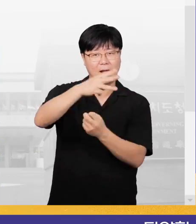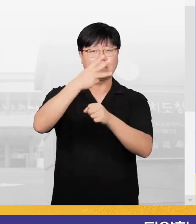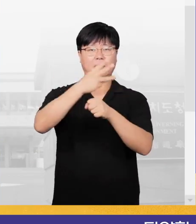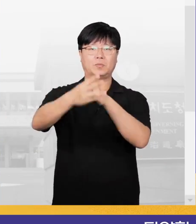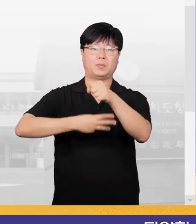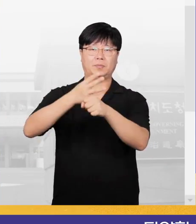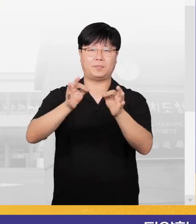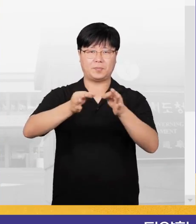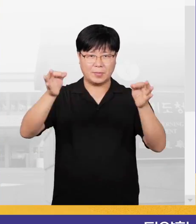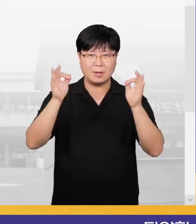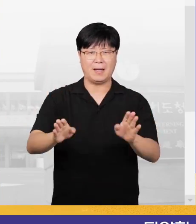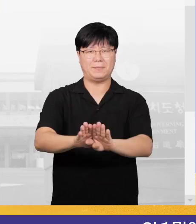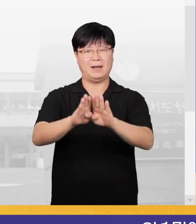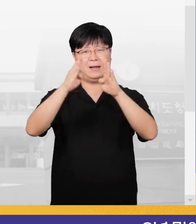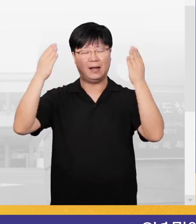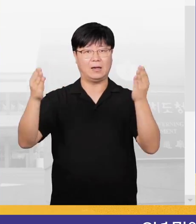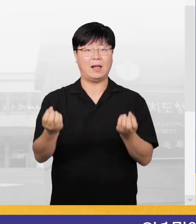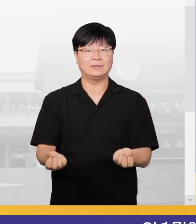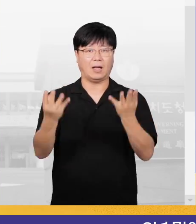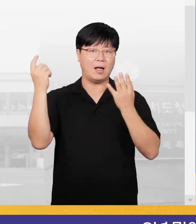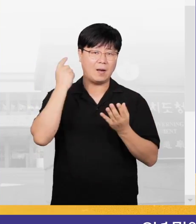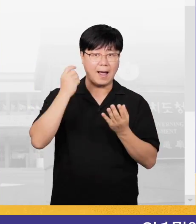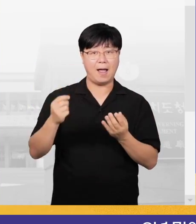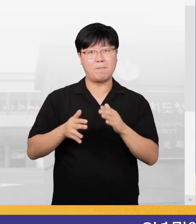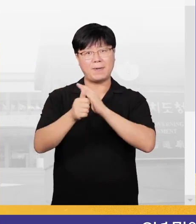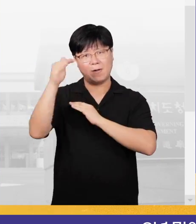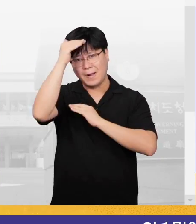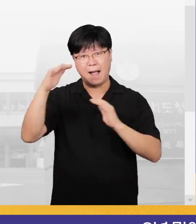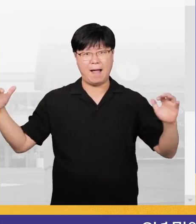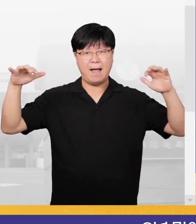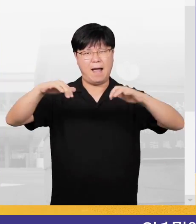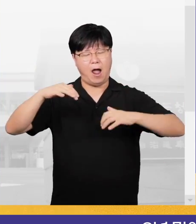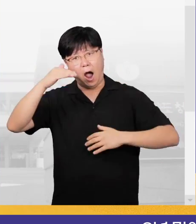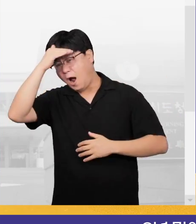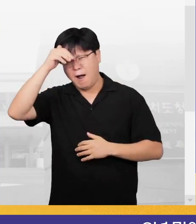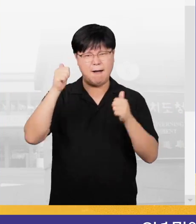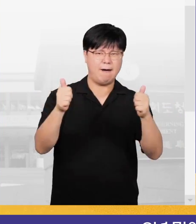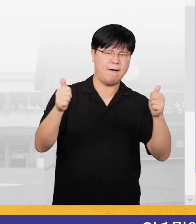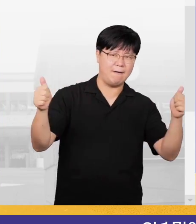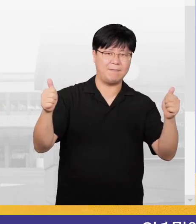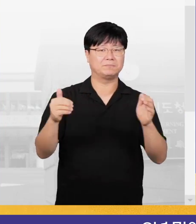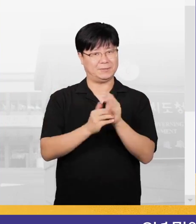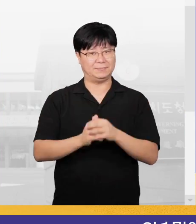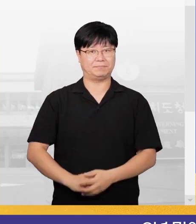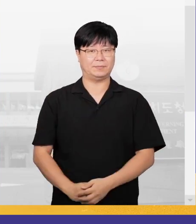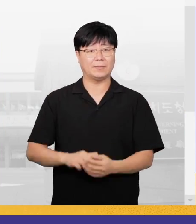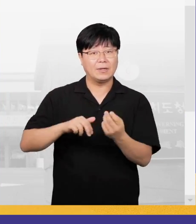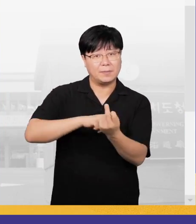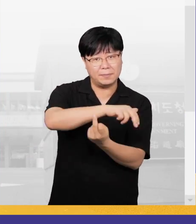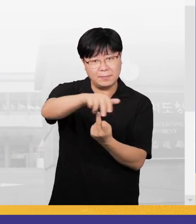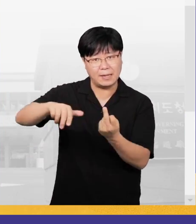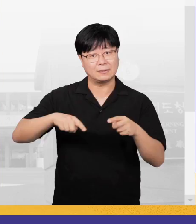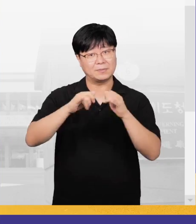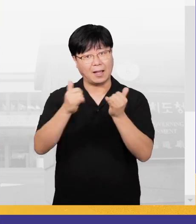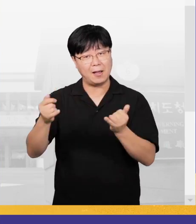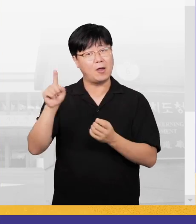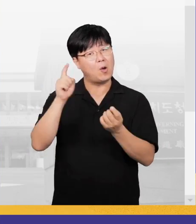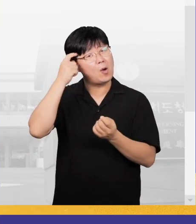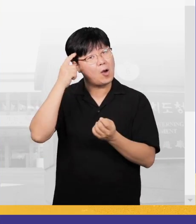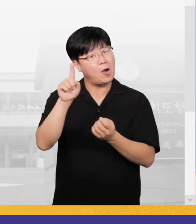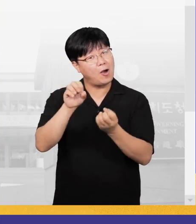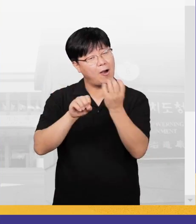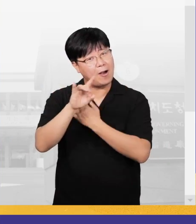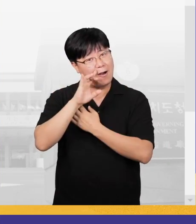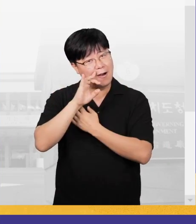검은오름 국제 트레킹 3년 만에 개최되는 행사 소식에 방문객들의 반응도 뜨거웠는데요. 트레킹 참가자들의